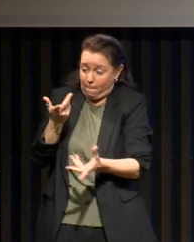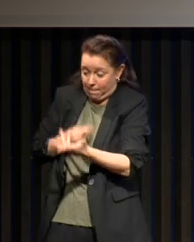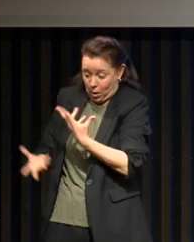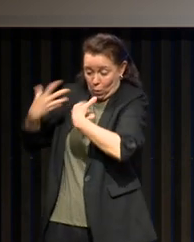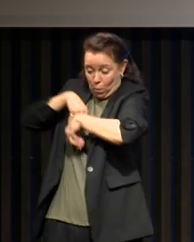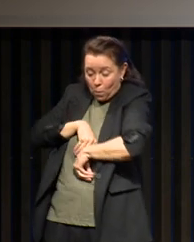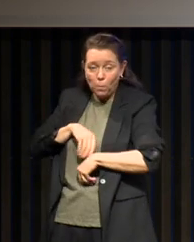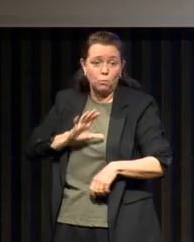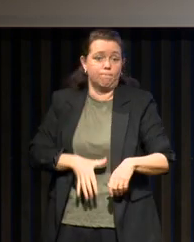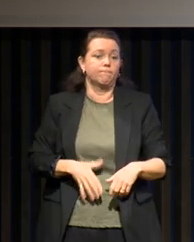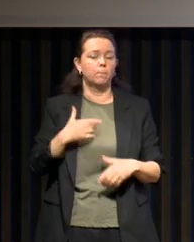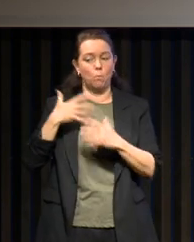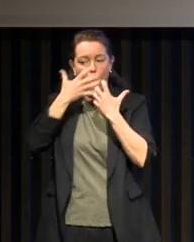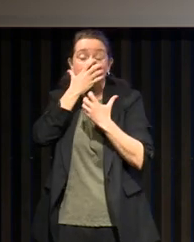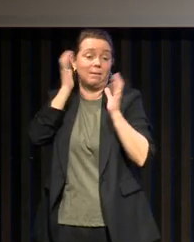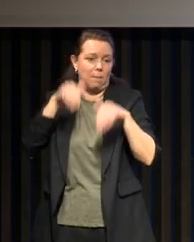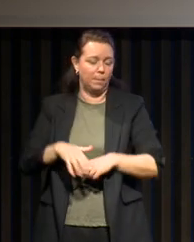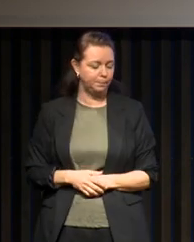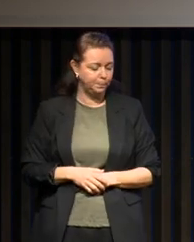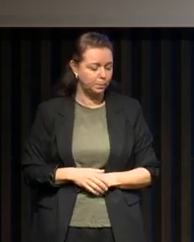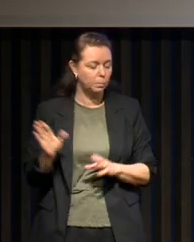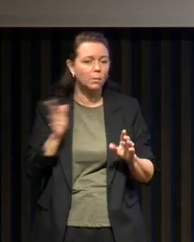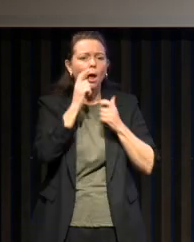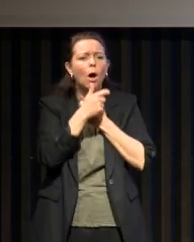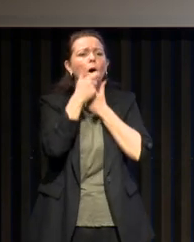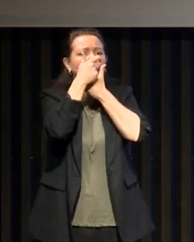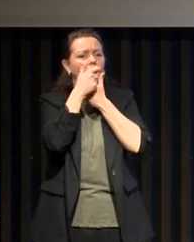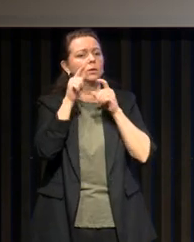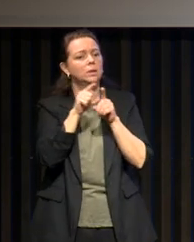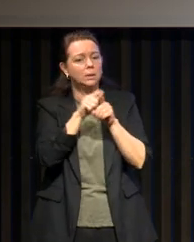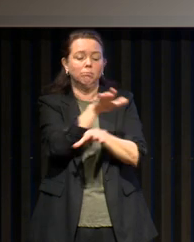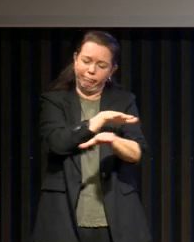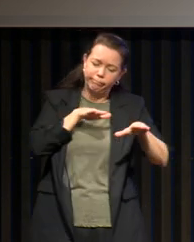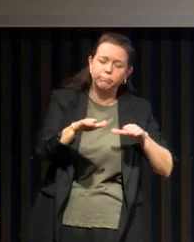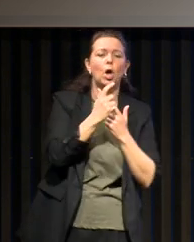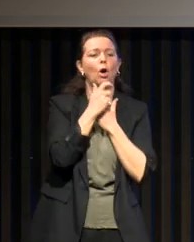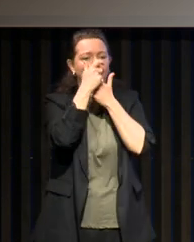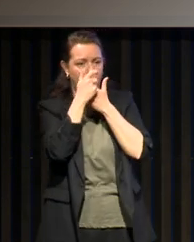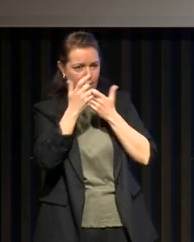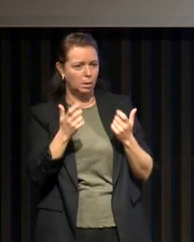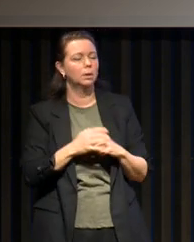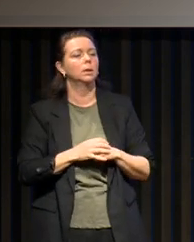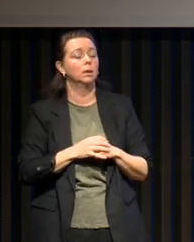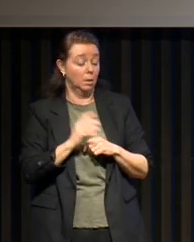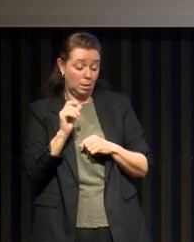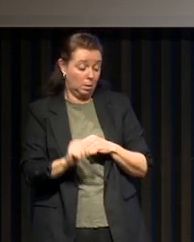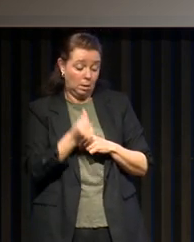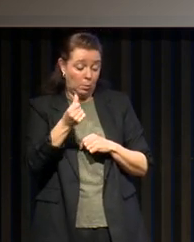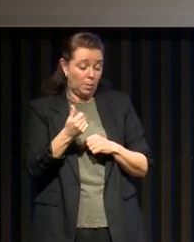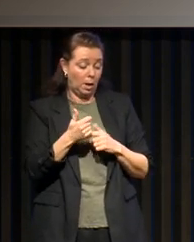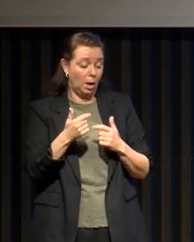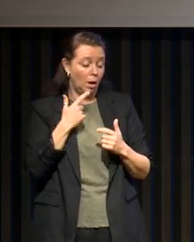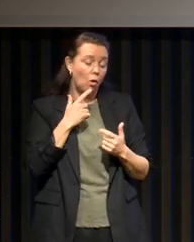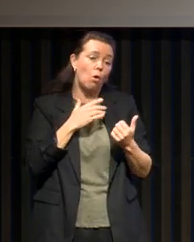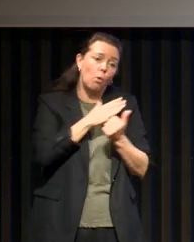masque ? L'orthèse d'avancée mandibulaire est une alternative à la PPC. C'est un traitement recommandé en première intention dans le sas modéré ou en